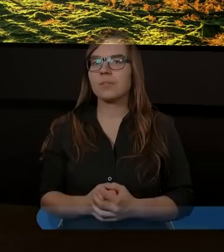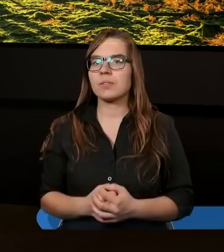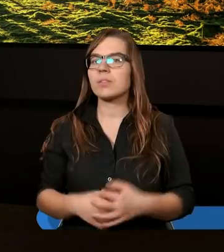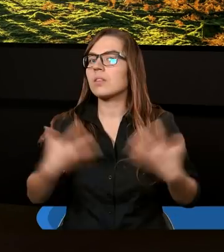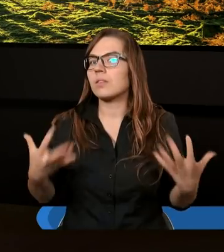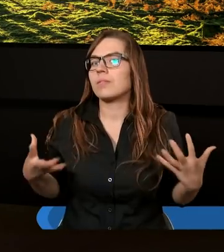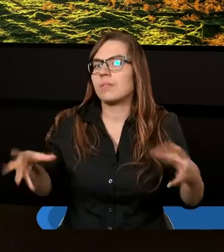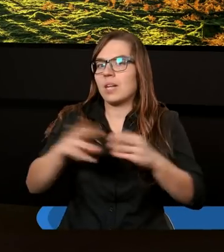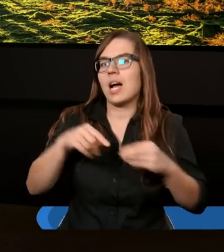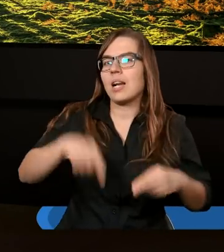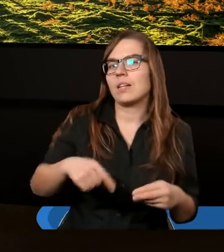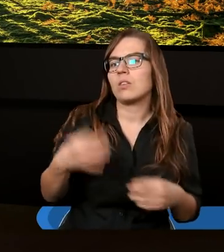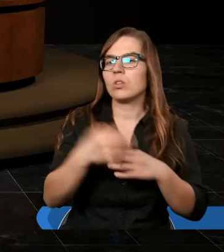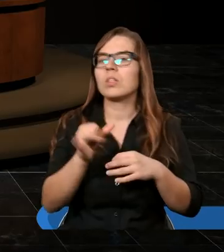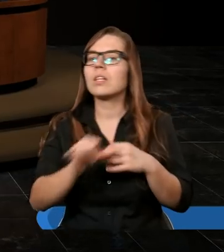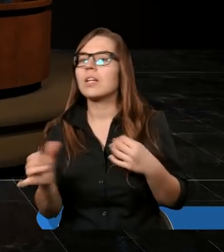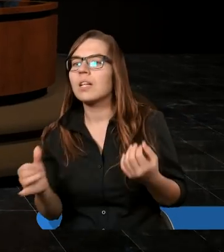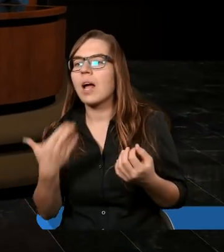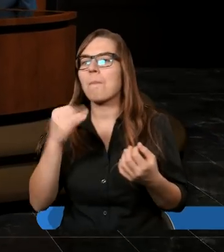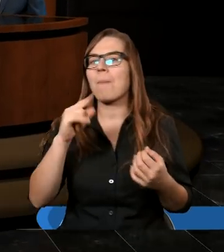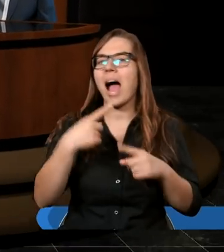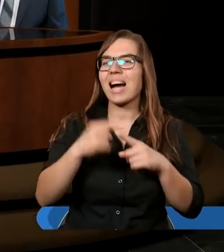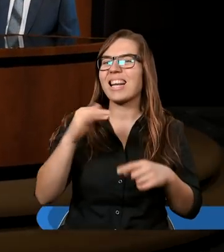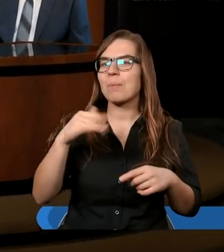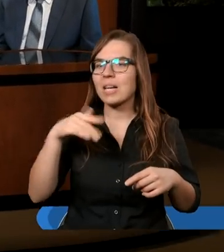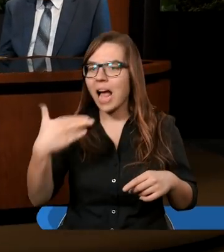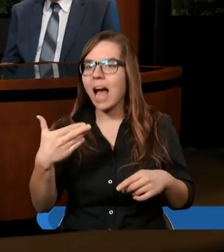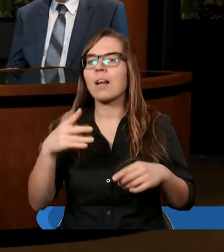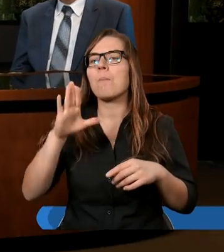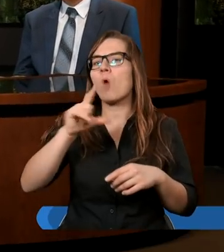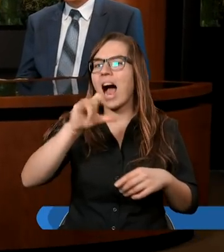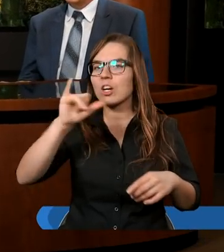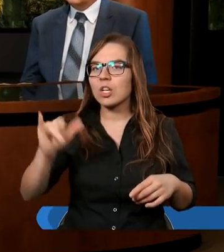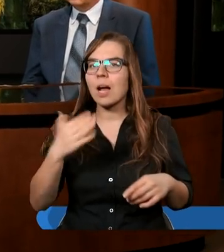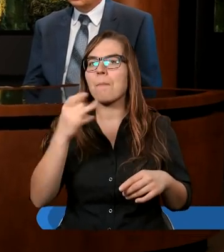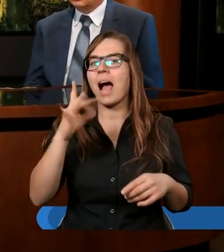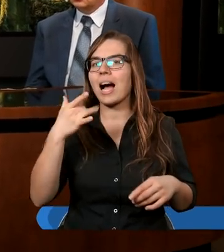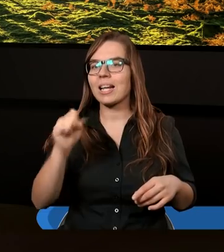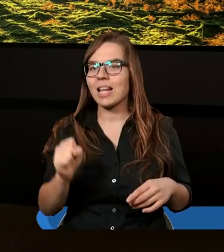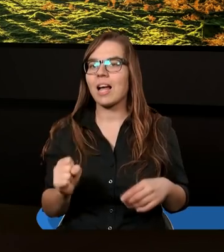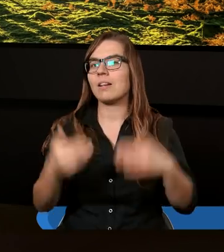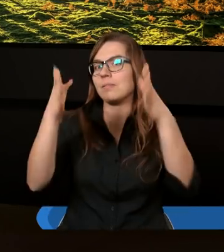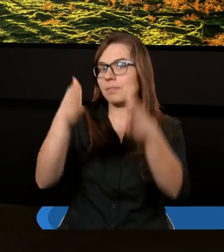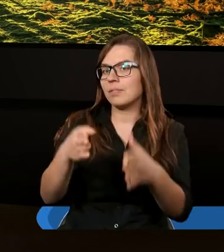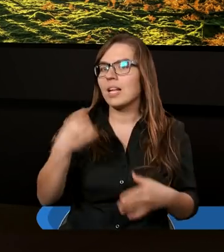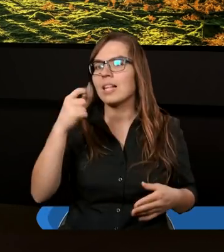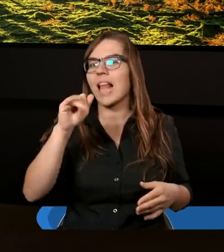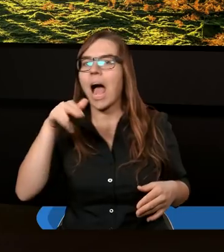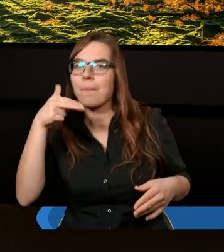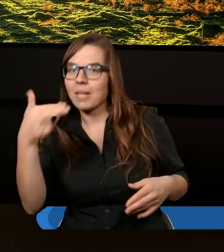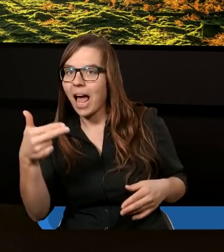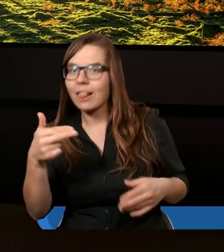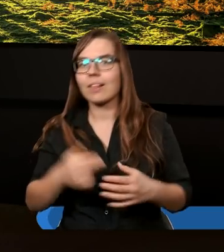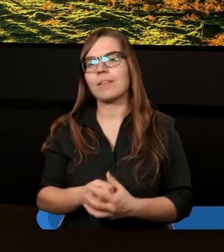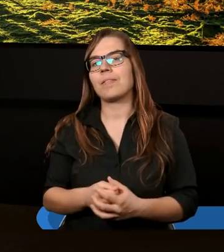Razem ze mną w studiu jest dzisiaj Maksymilian, Błażej, Magda, a ja jestem Damian.